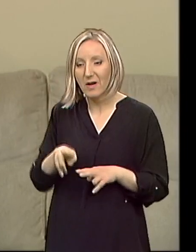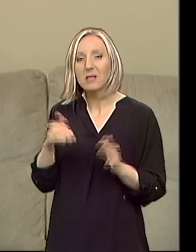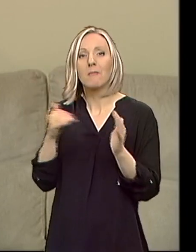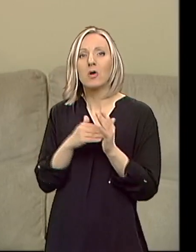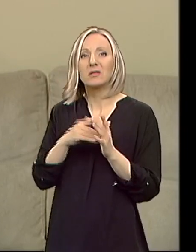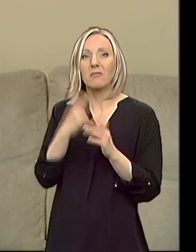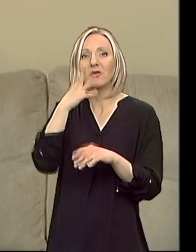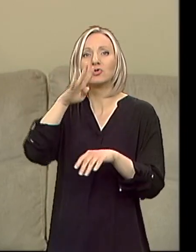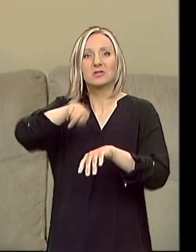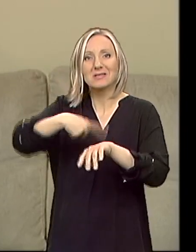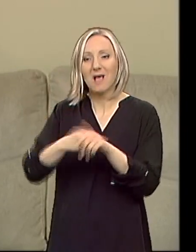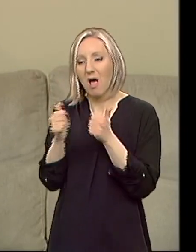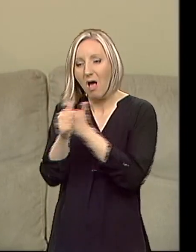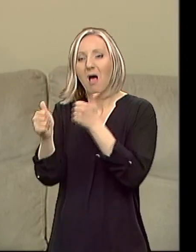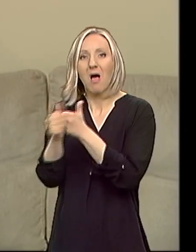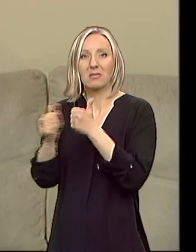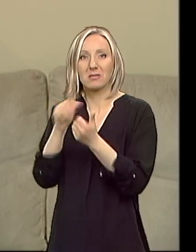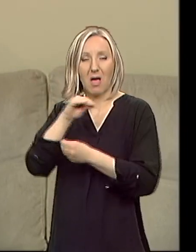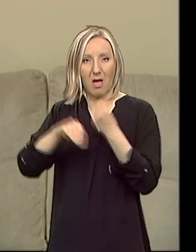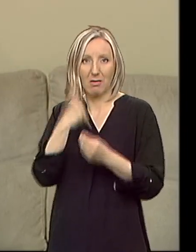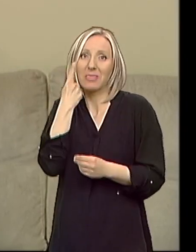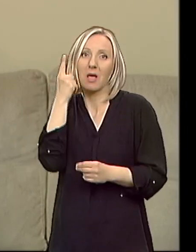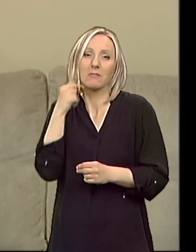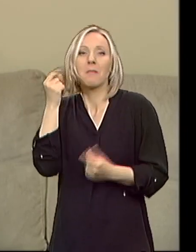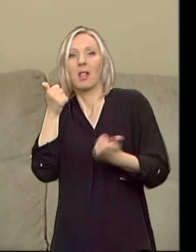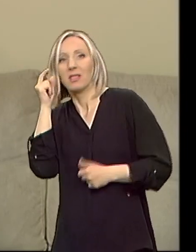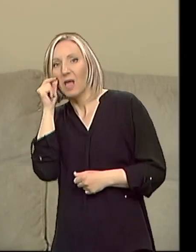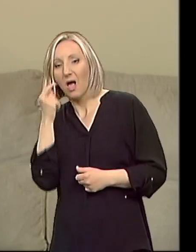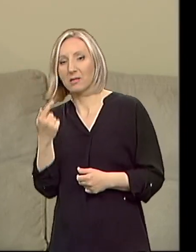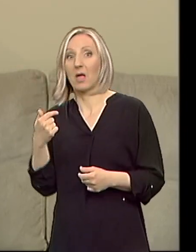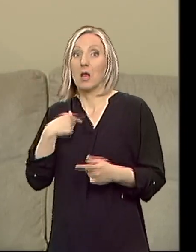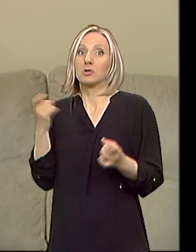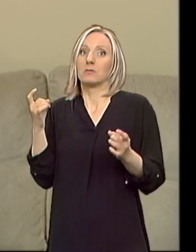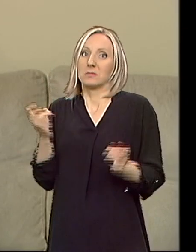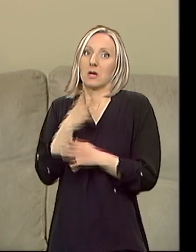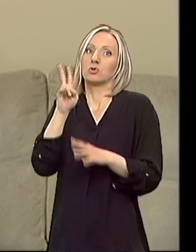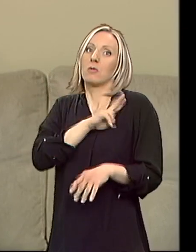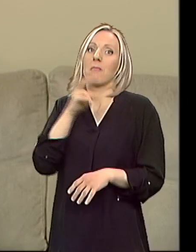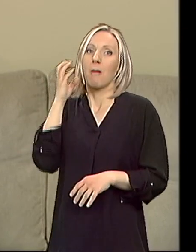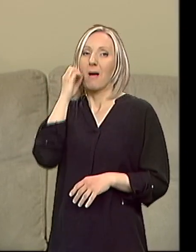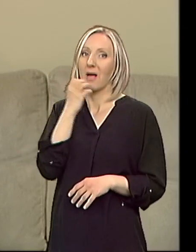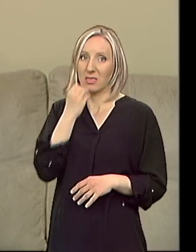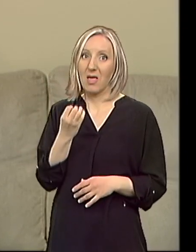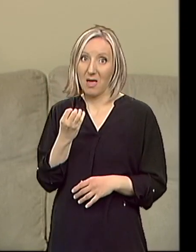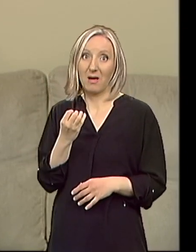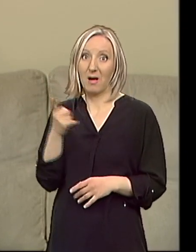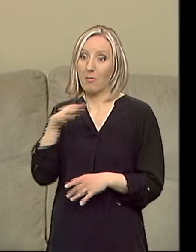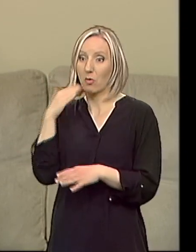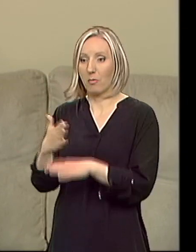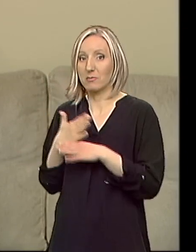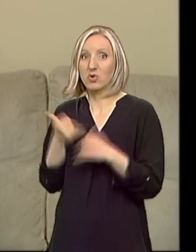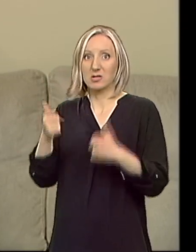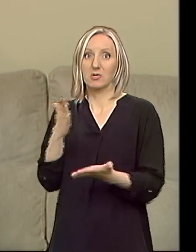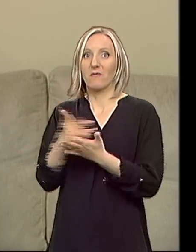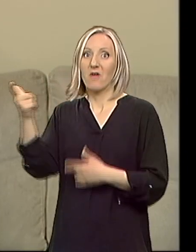-stop sa njim. U našem slučaju imamo baku i deku koje nam dosta pomažu, ali se odvijem da su i oni već stari.